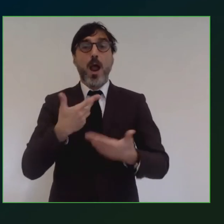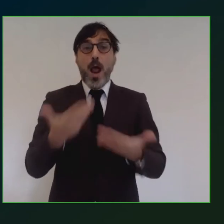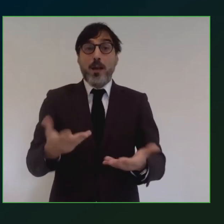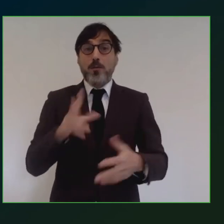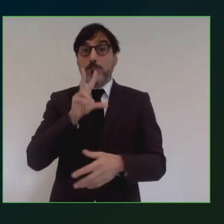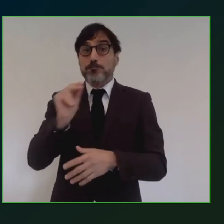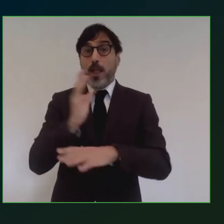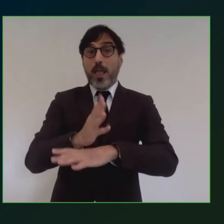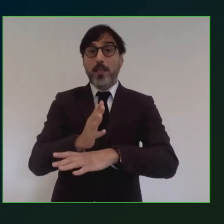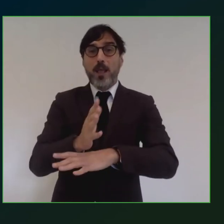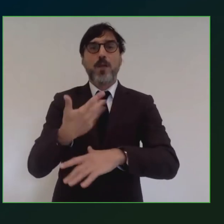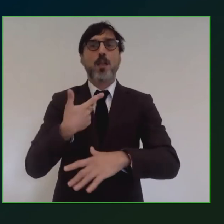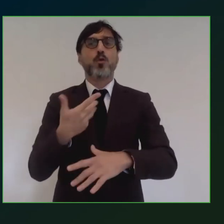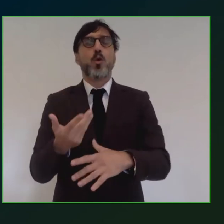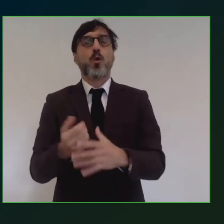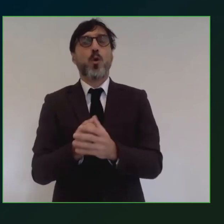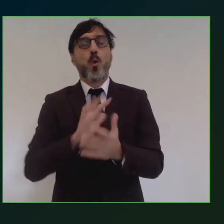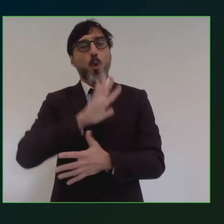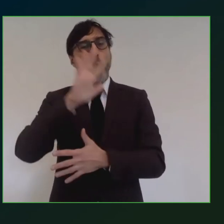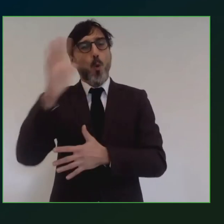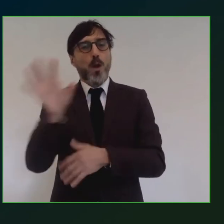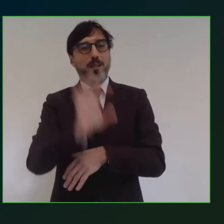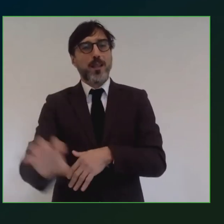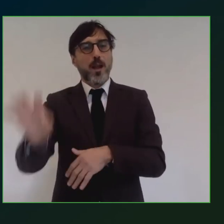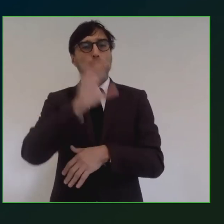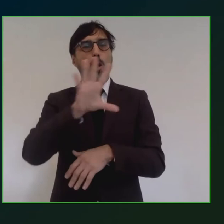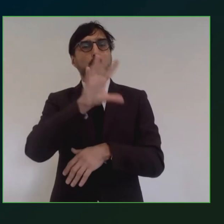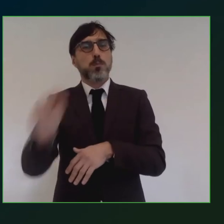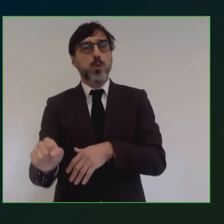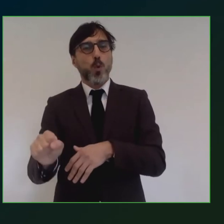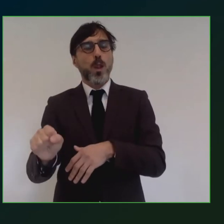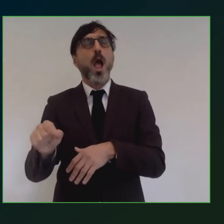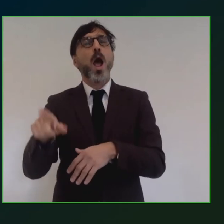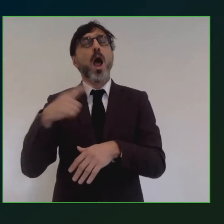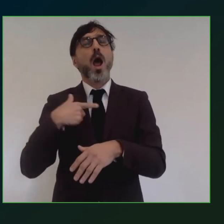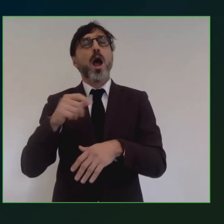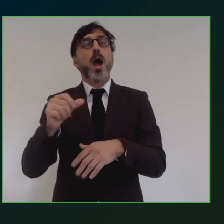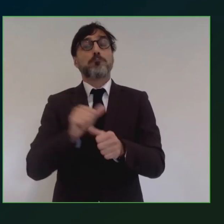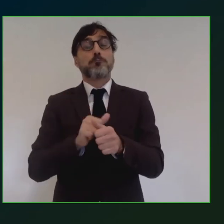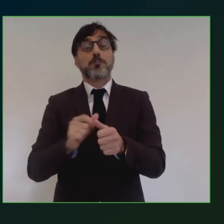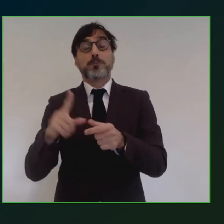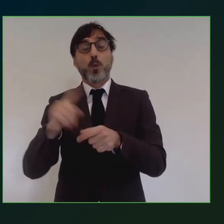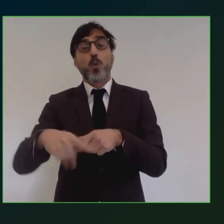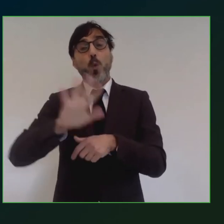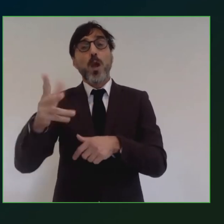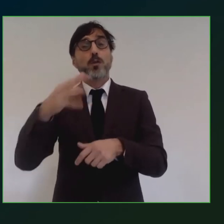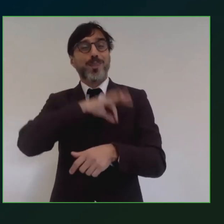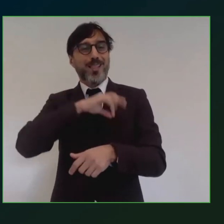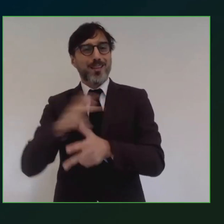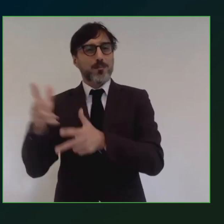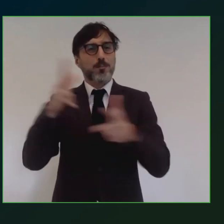un'altra regione, la Puglia, e un altro stakeholder che è il Confindustria. E quindi